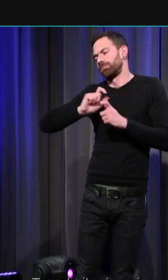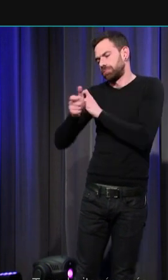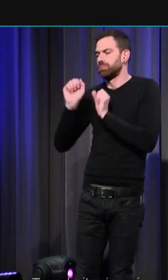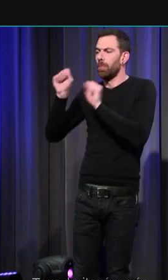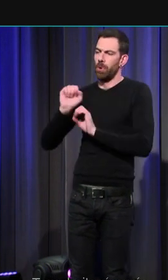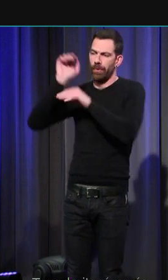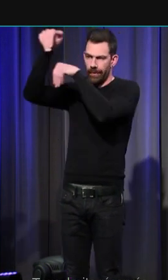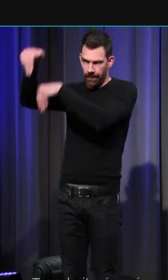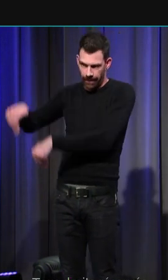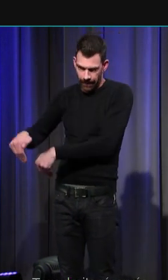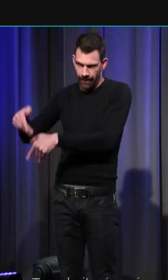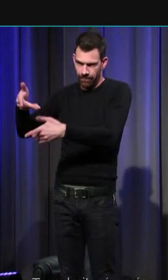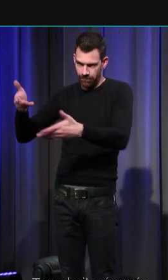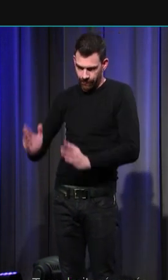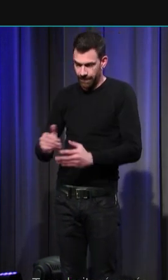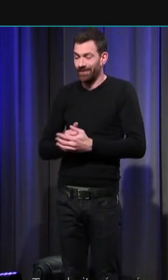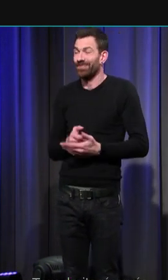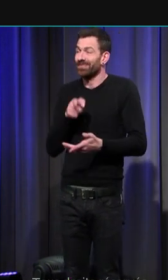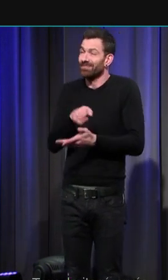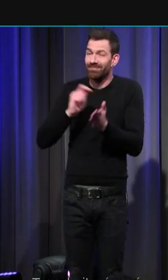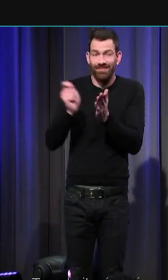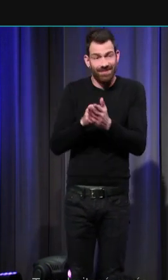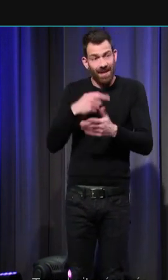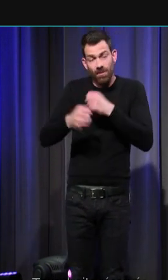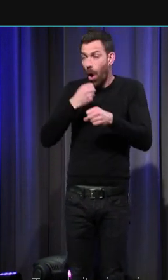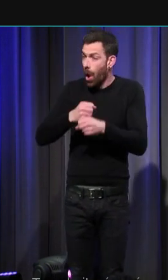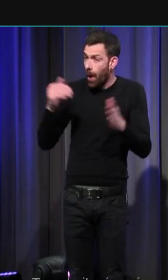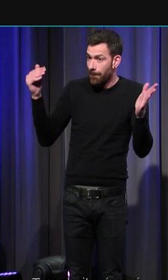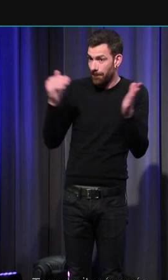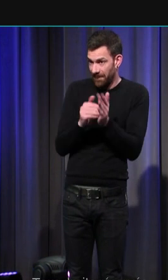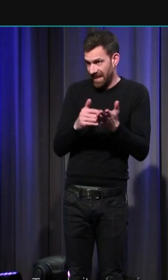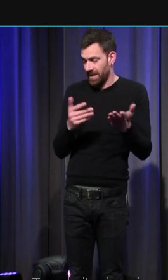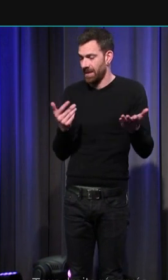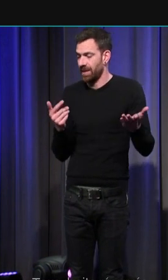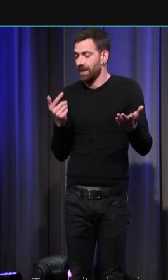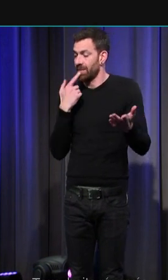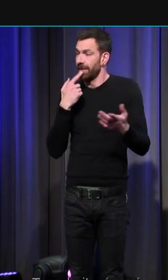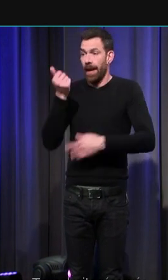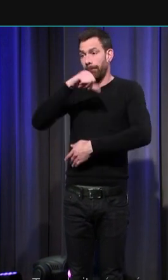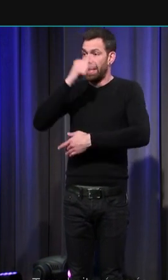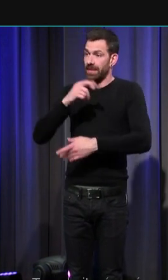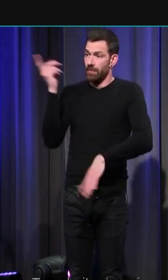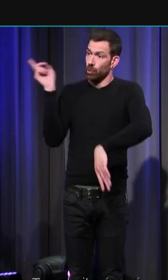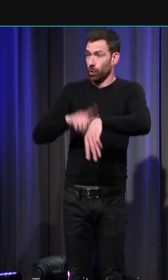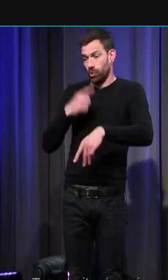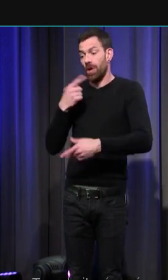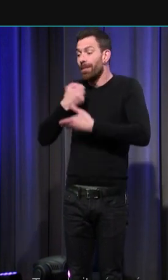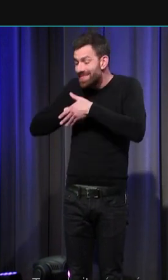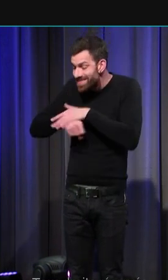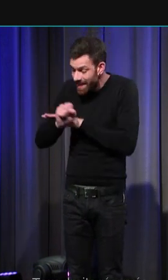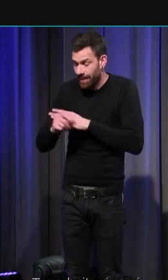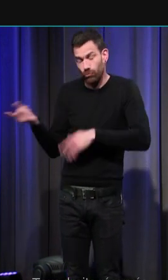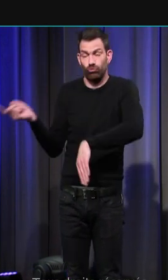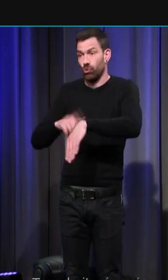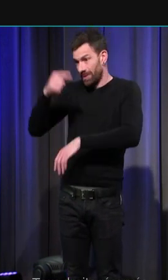sacrée à l'époque on est autour de l'an 1000 les baptêmes ne sont pas administrés à la naissance cela viendra beaucoup plus tard